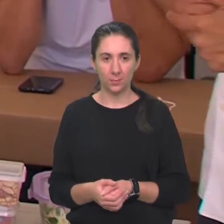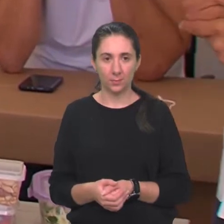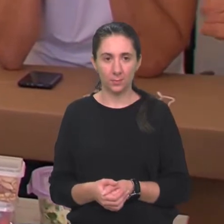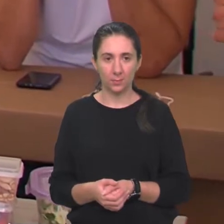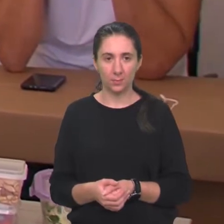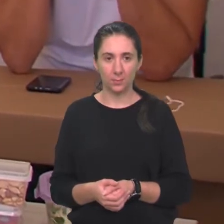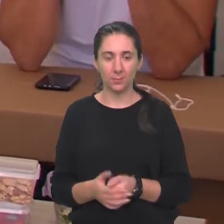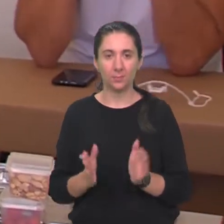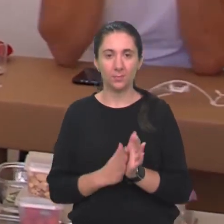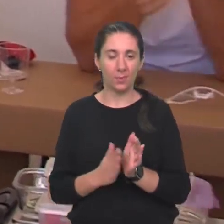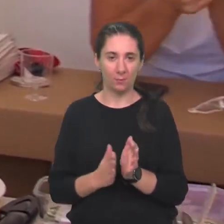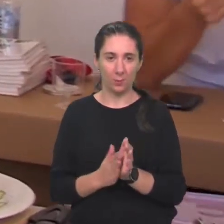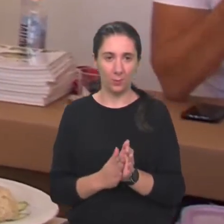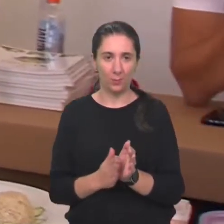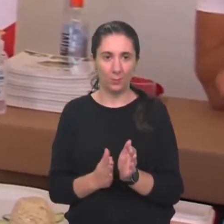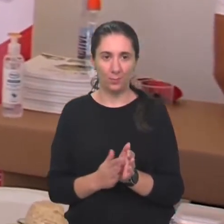Bravo!